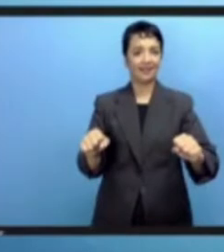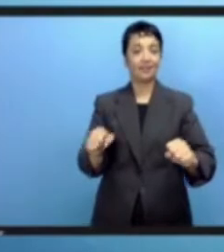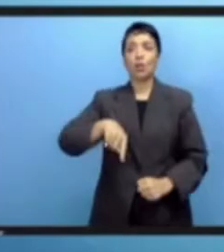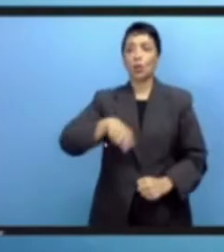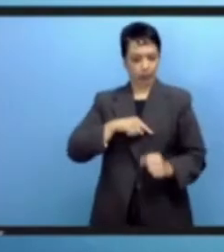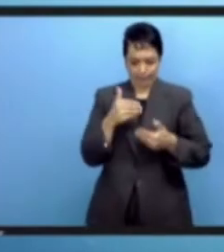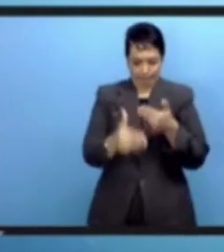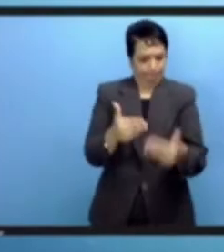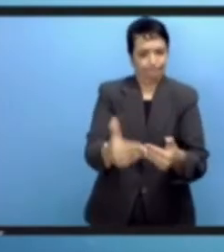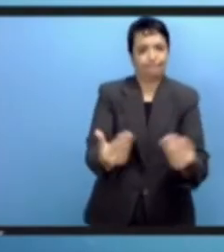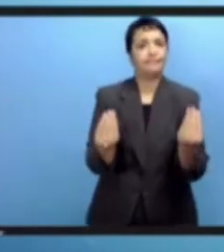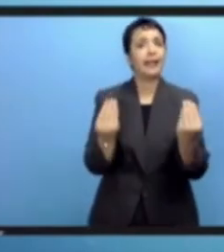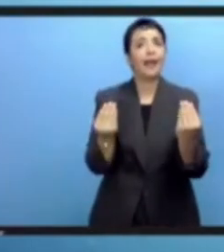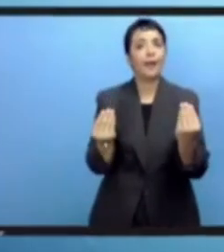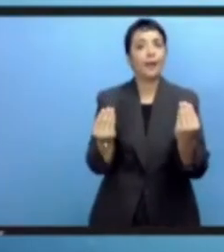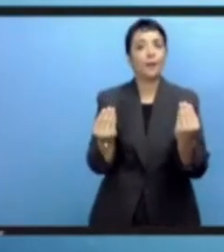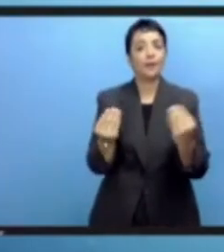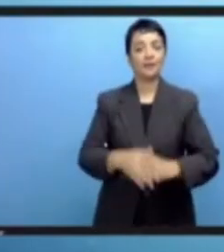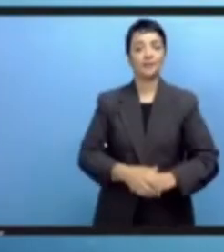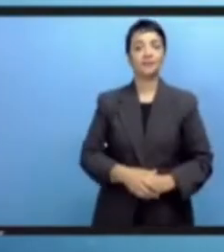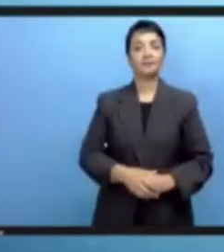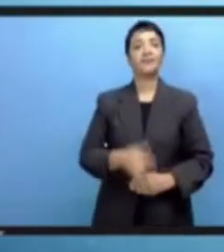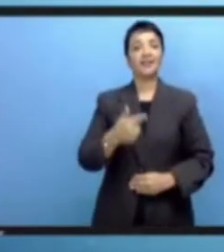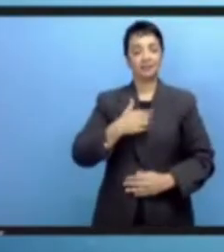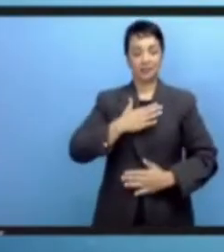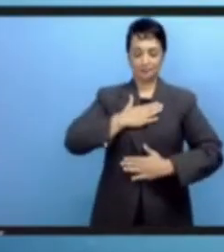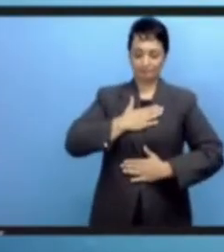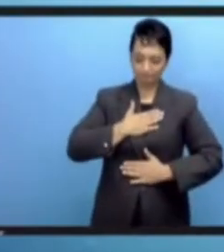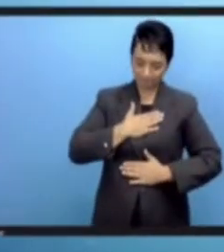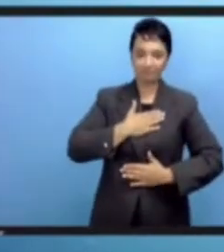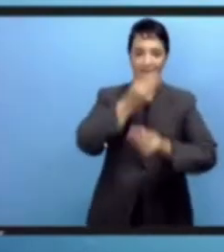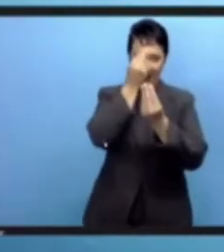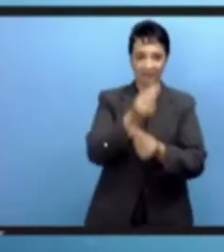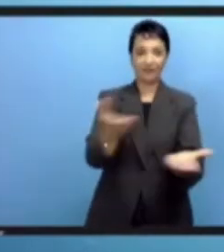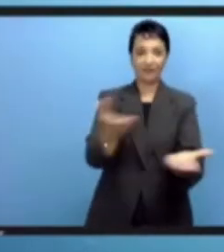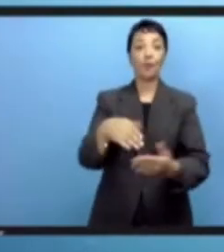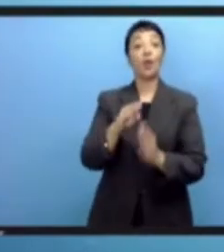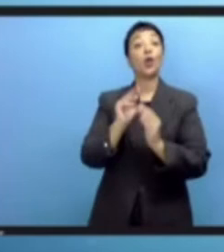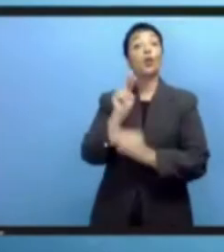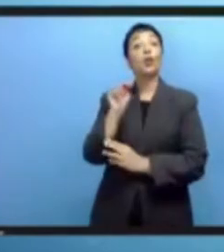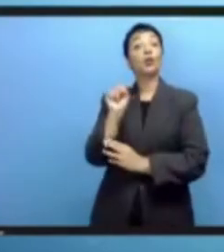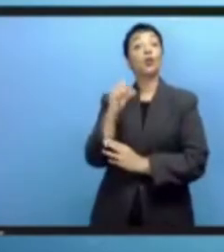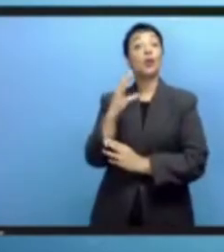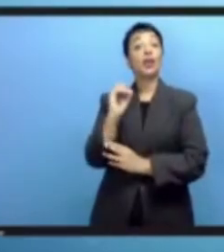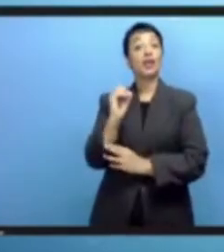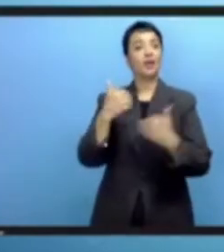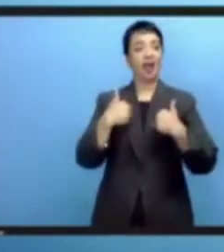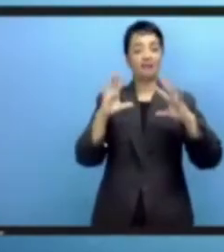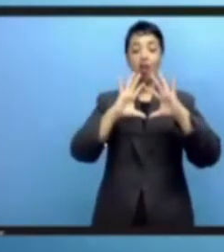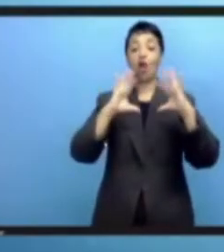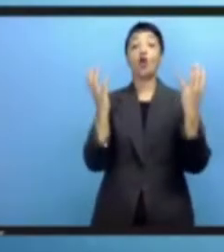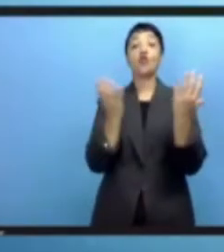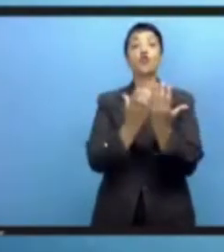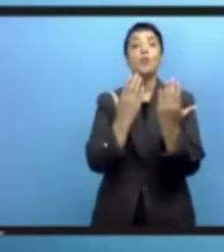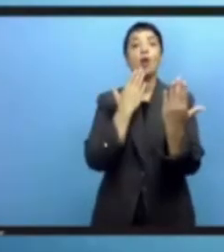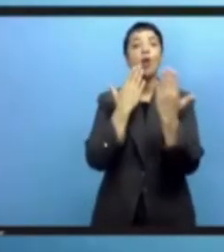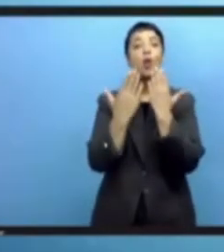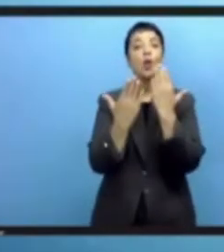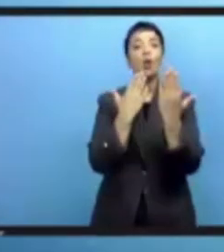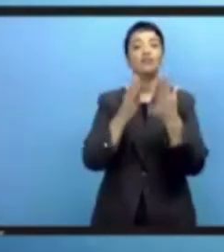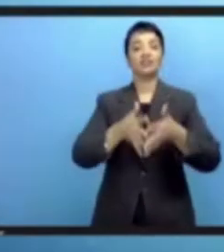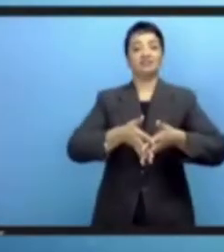سلعة عامة لجميع كيف يمكن أن نحقق ذلك؟ يسعدني أن أؤكد على أن منظمة اليونسكو في فبراير القادم